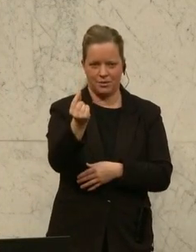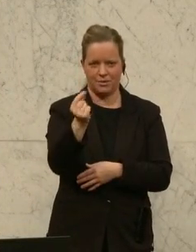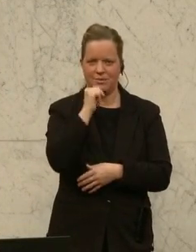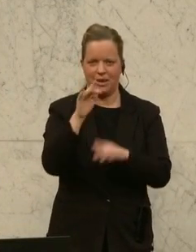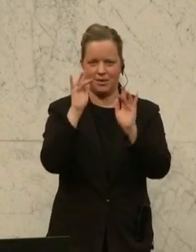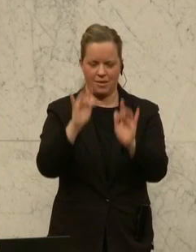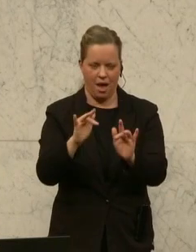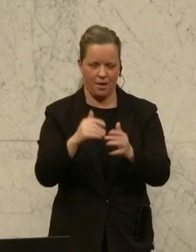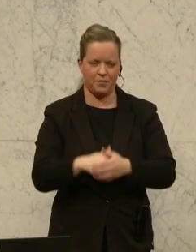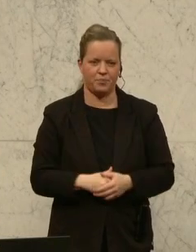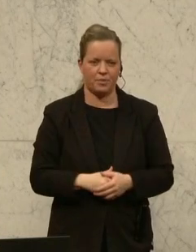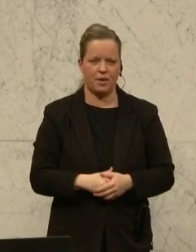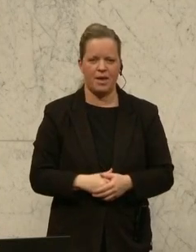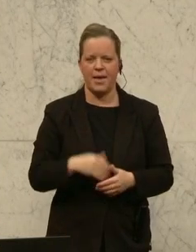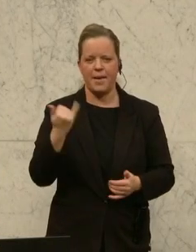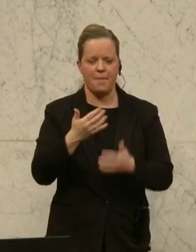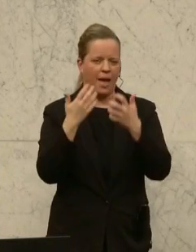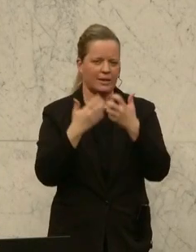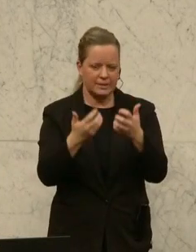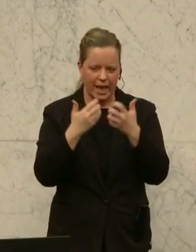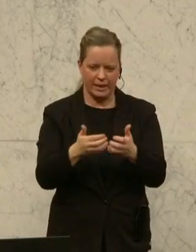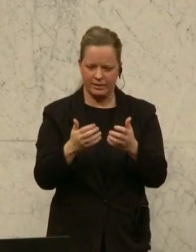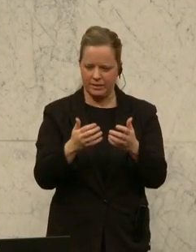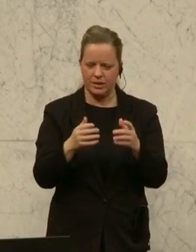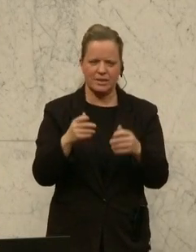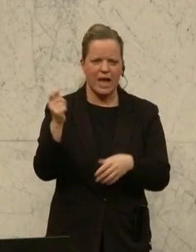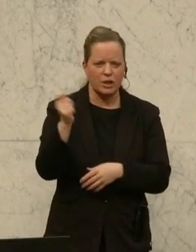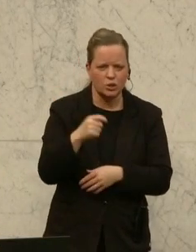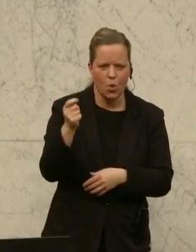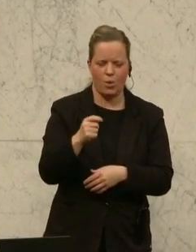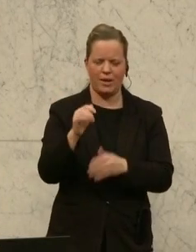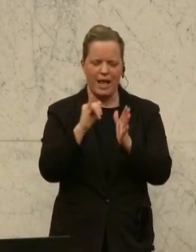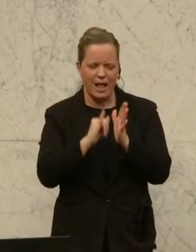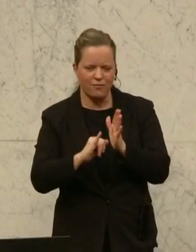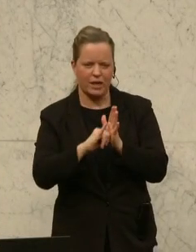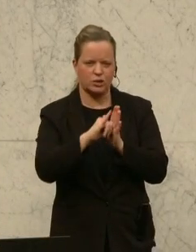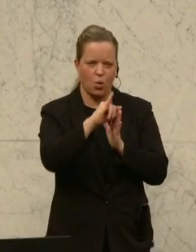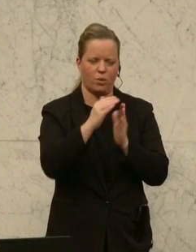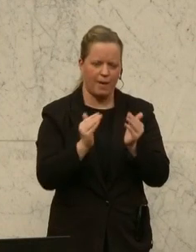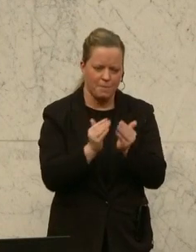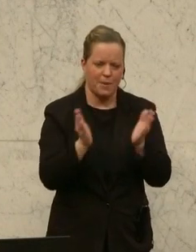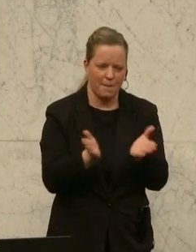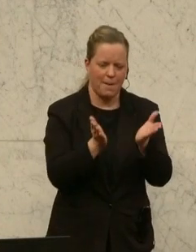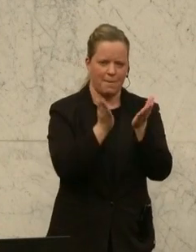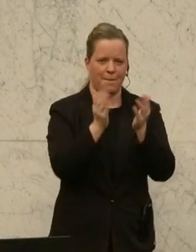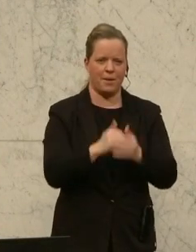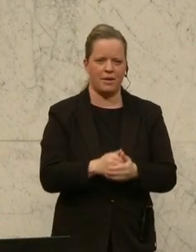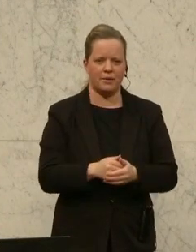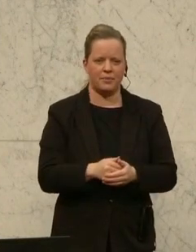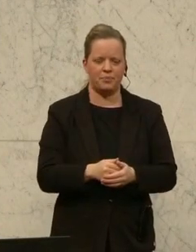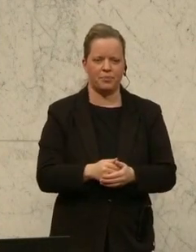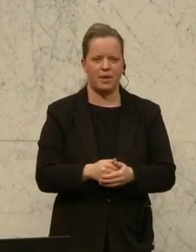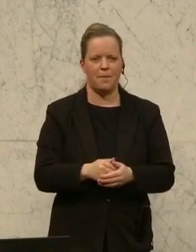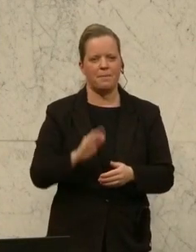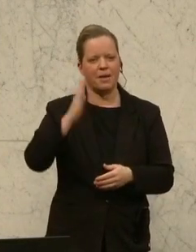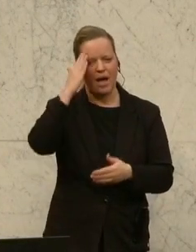weil er immer erzählt, dass die Geschichte, dass die Sanktionen, die Inflation in die Höhe treiben Serbien, bekannter